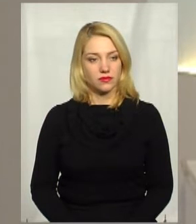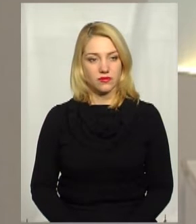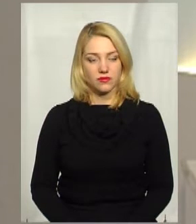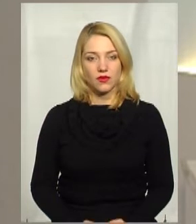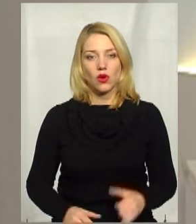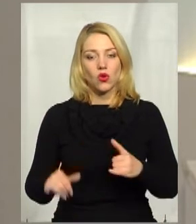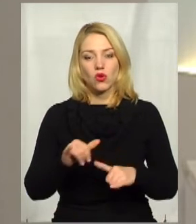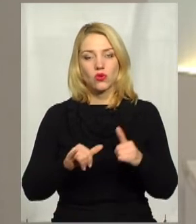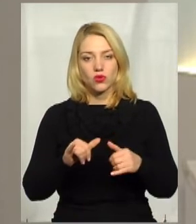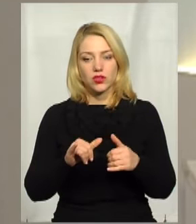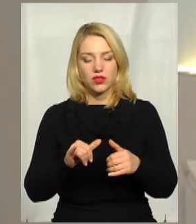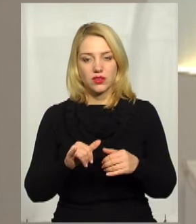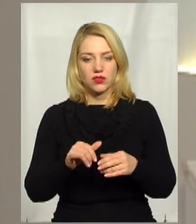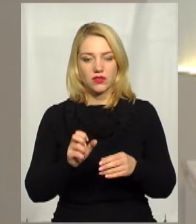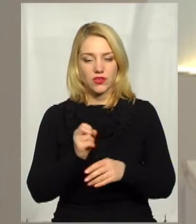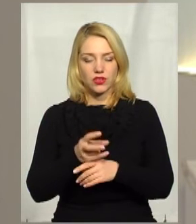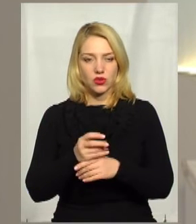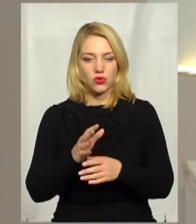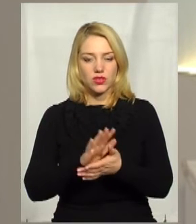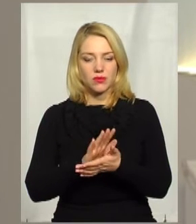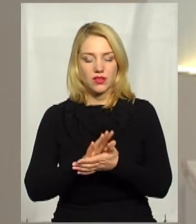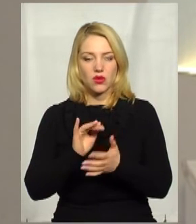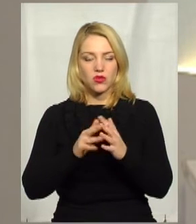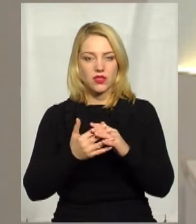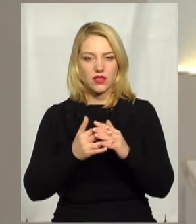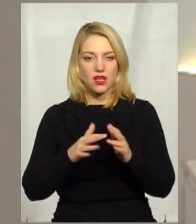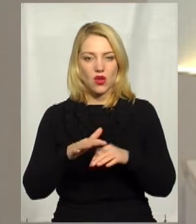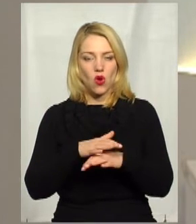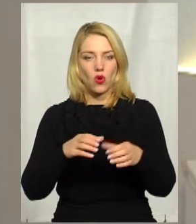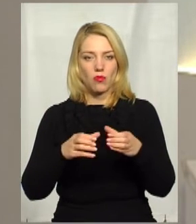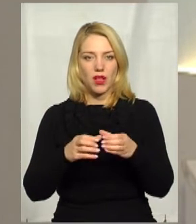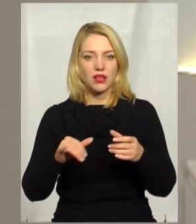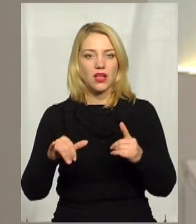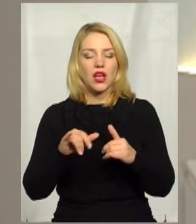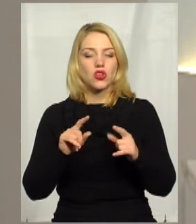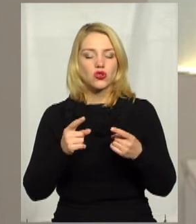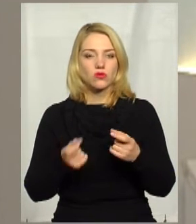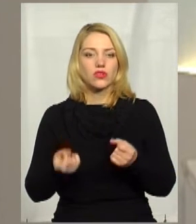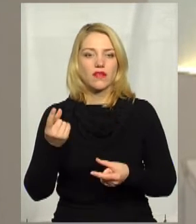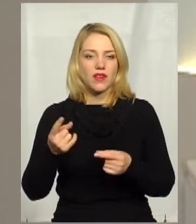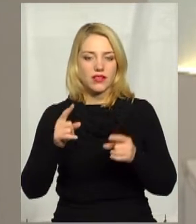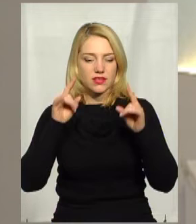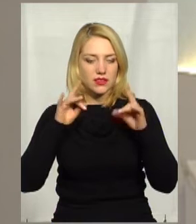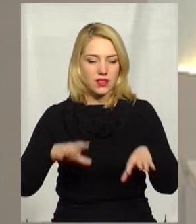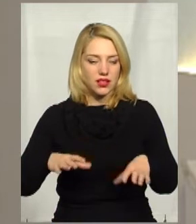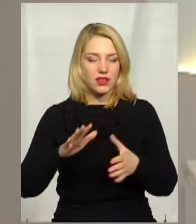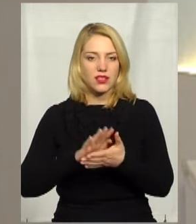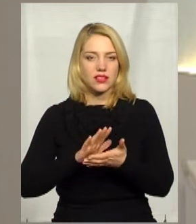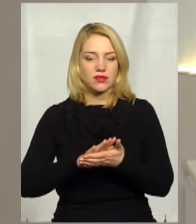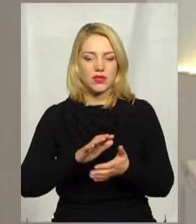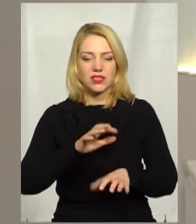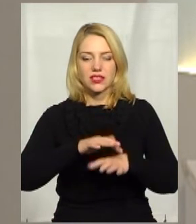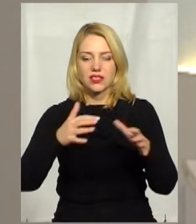Куди дівають сміття у сільських громадах? Чому з'являються стихійні сміттєзвалища? Та